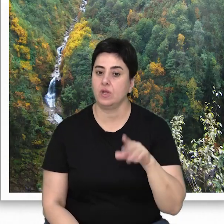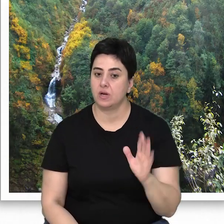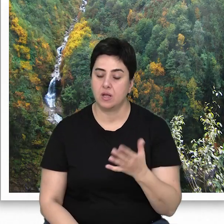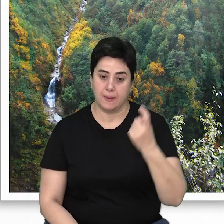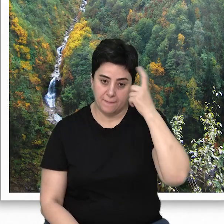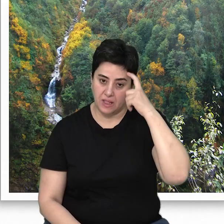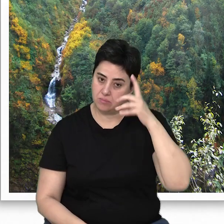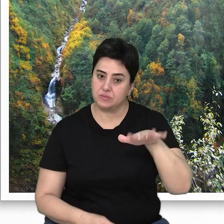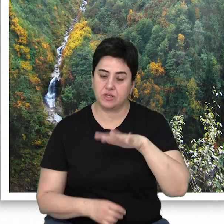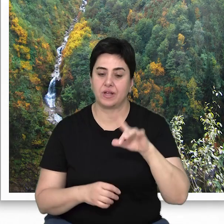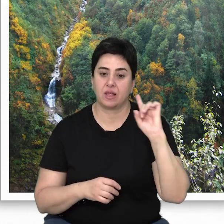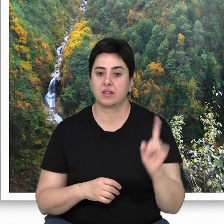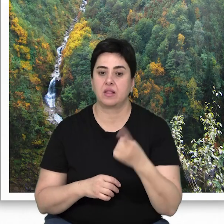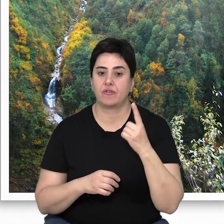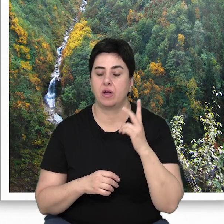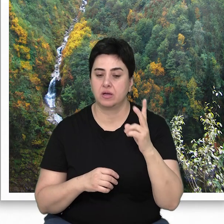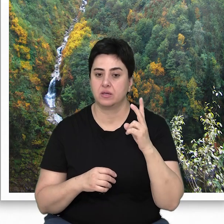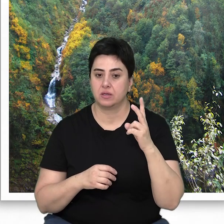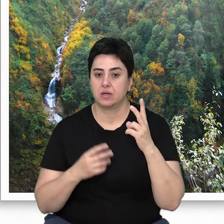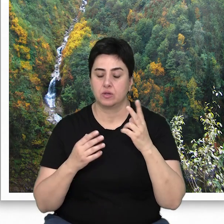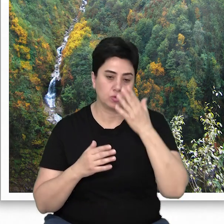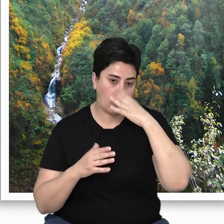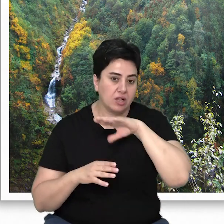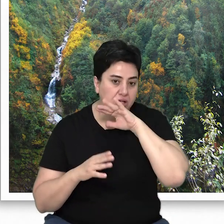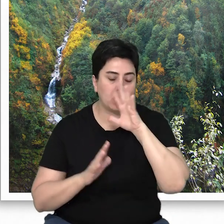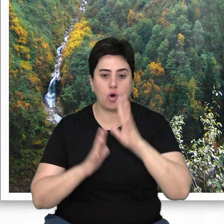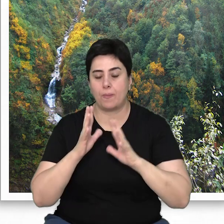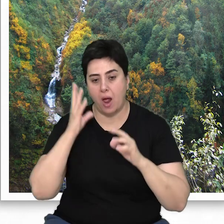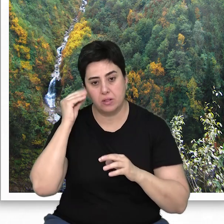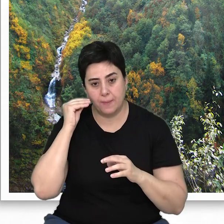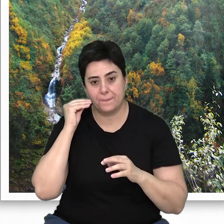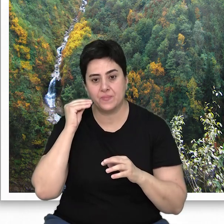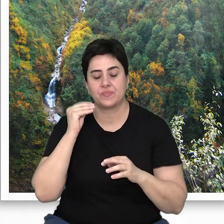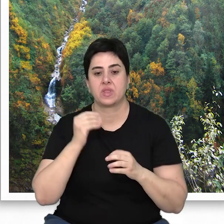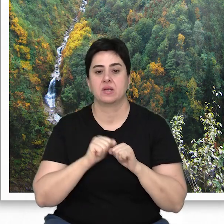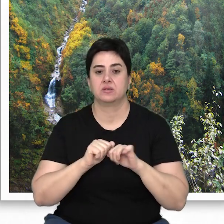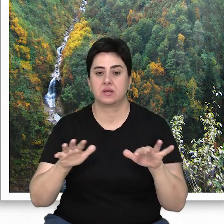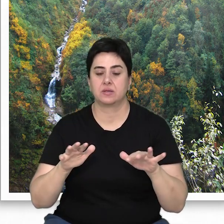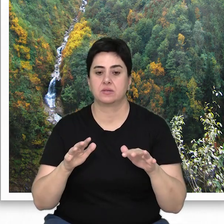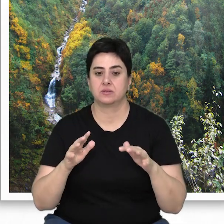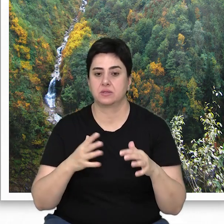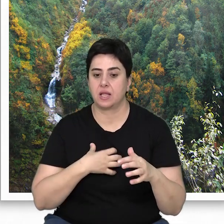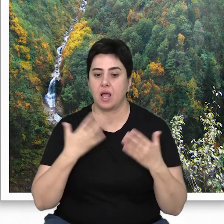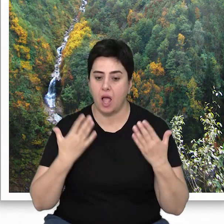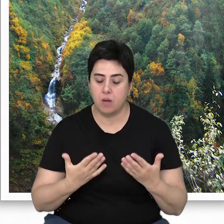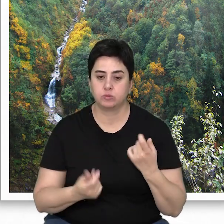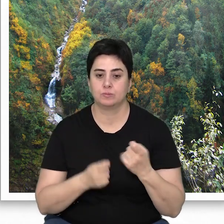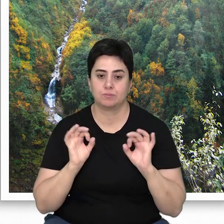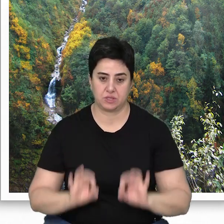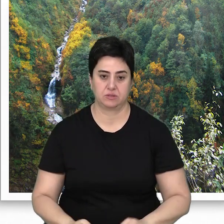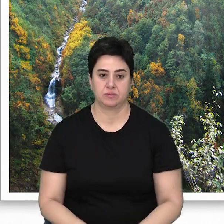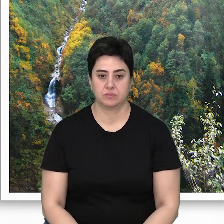Buna rağmen bilim çevrelerinde ilk kez o zaman tanımlanan doğal yaşlı orman kavramı ise yaygın olarak benimsenmiş ve